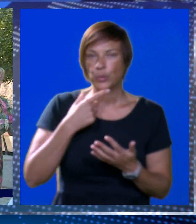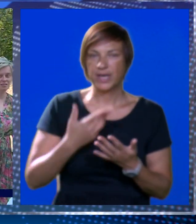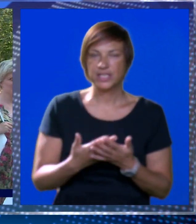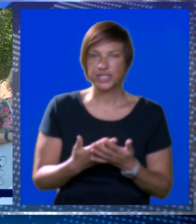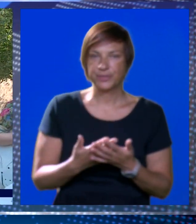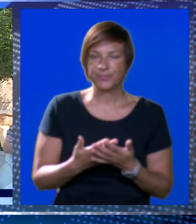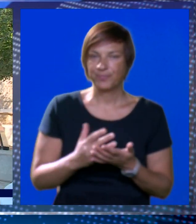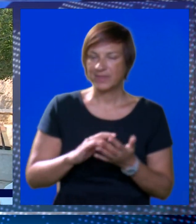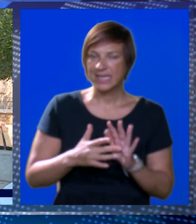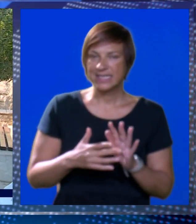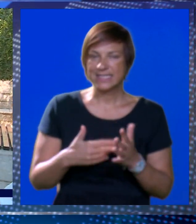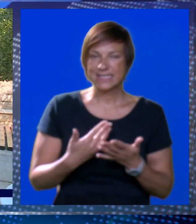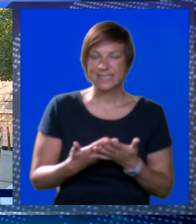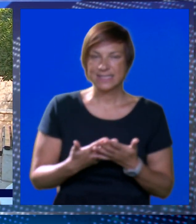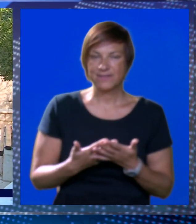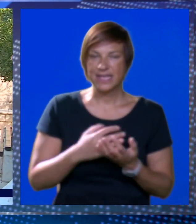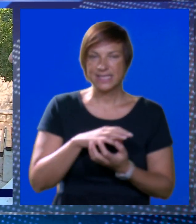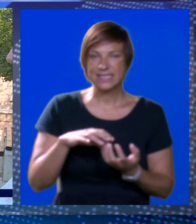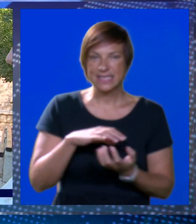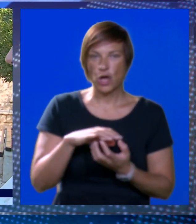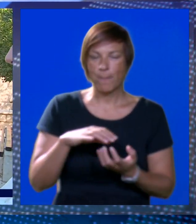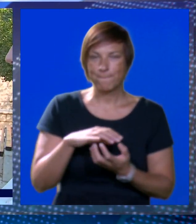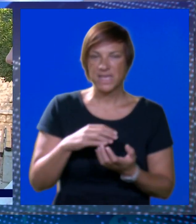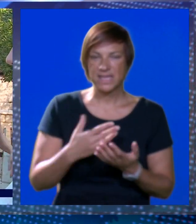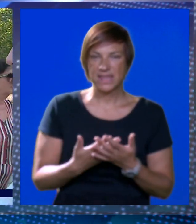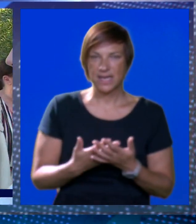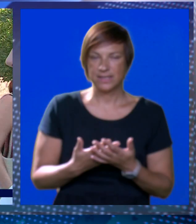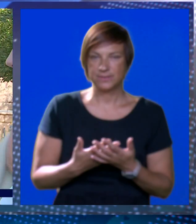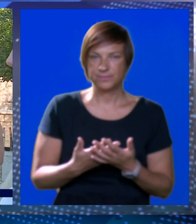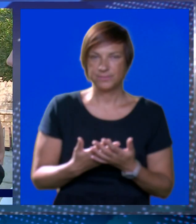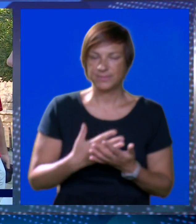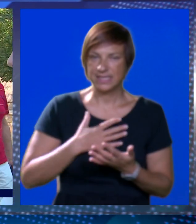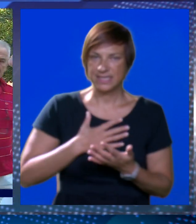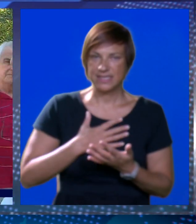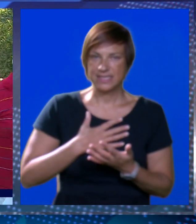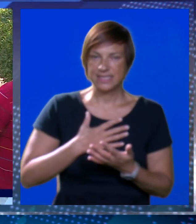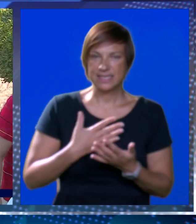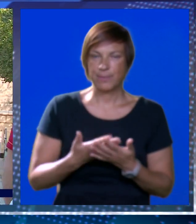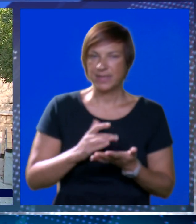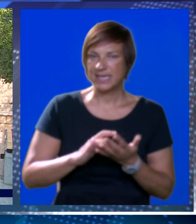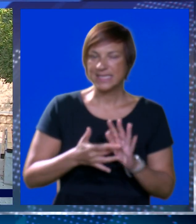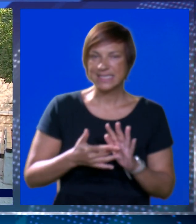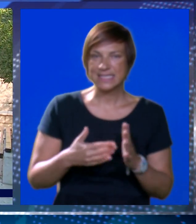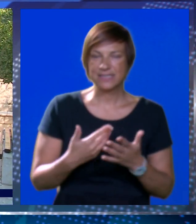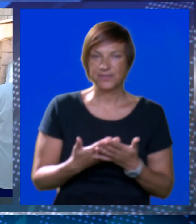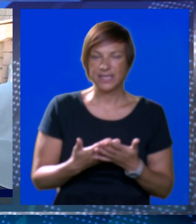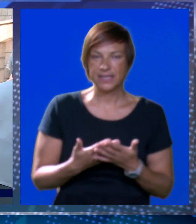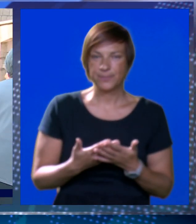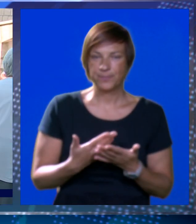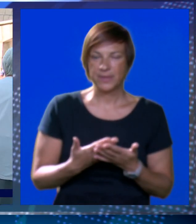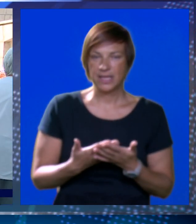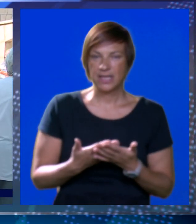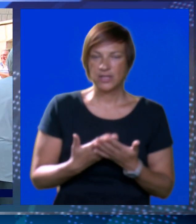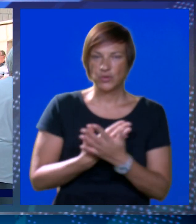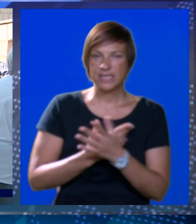reći, sve za obitelj, za mene, za sviju. To